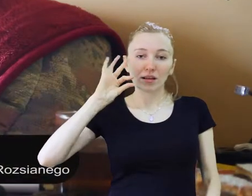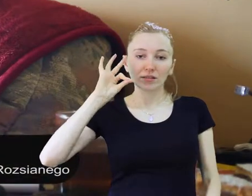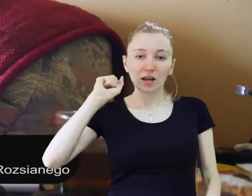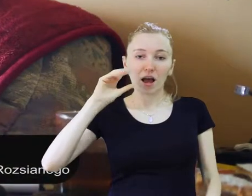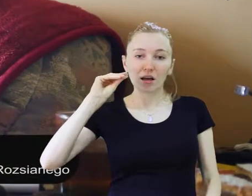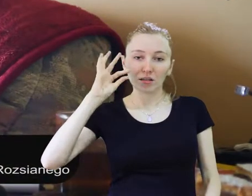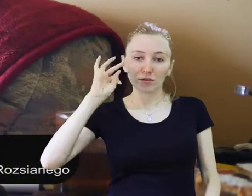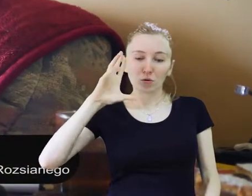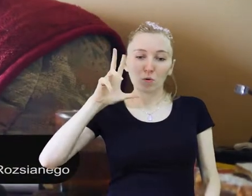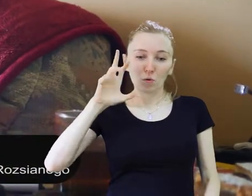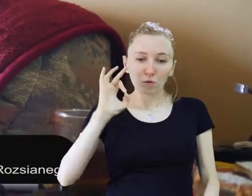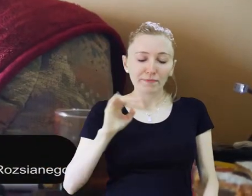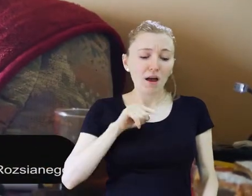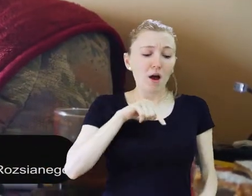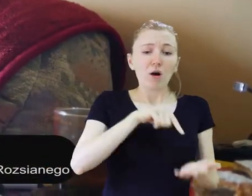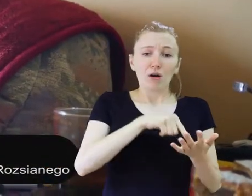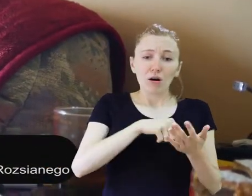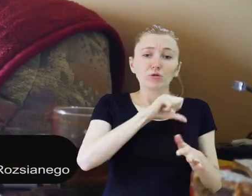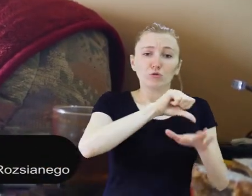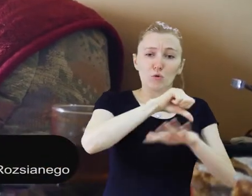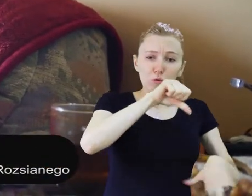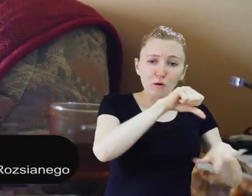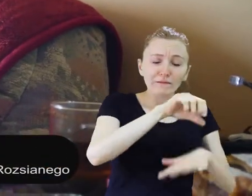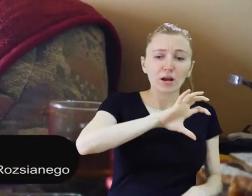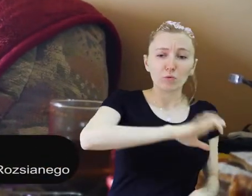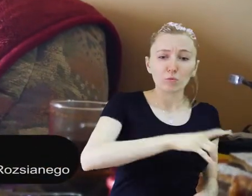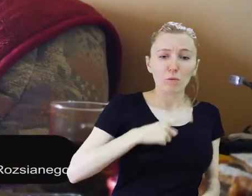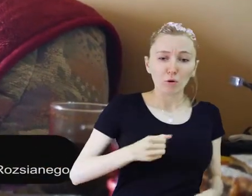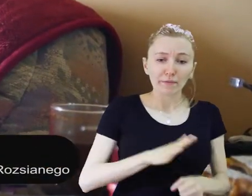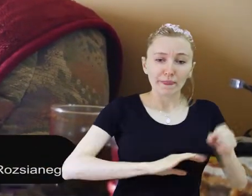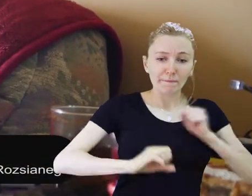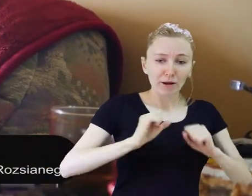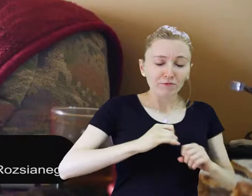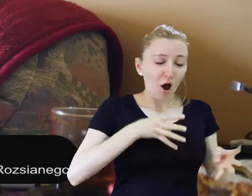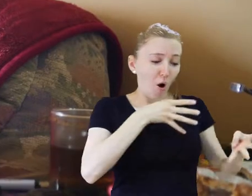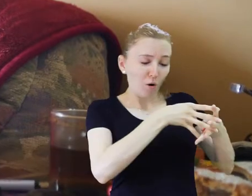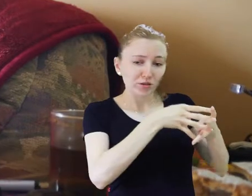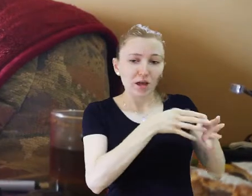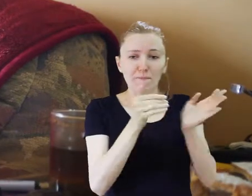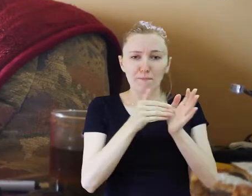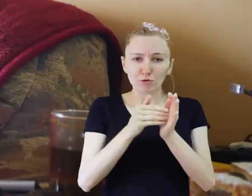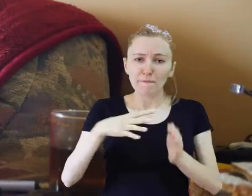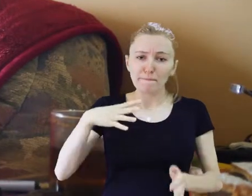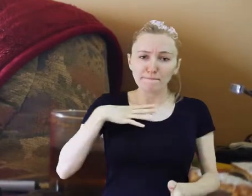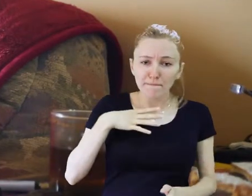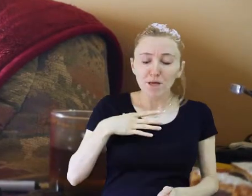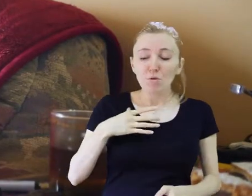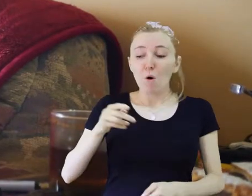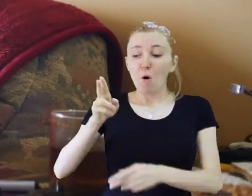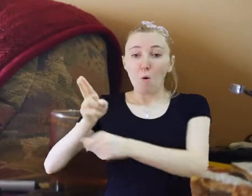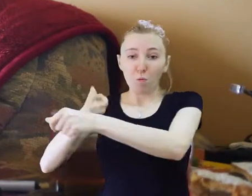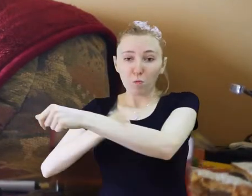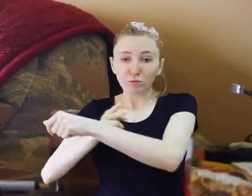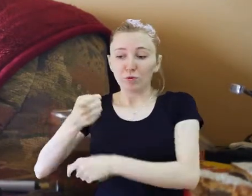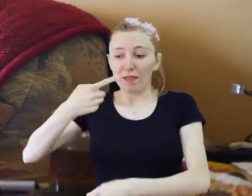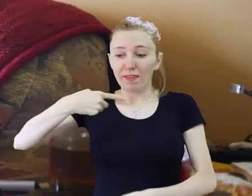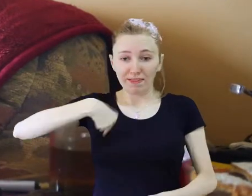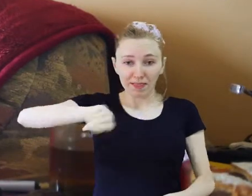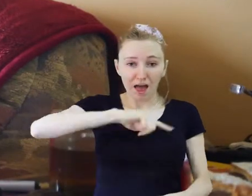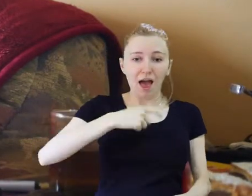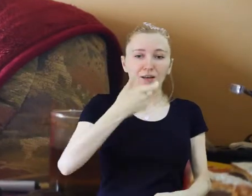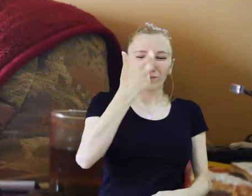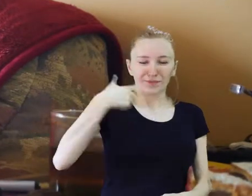była potrzebna ocena tych środowiska osób